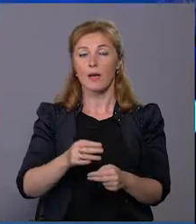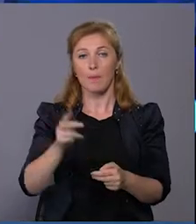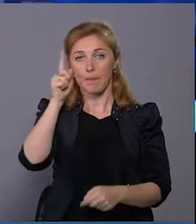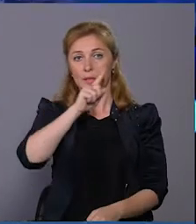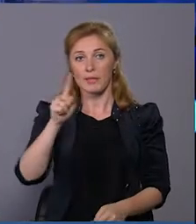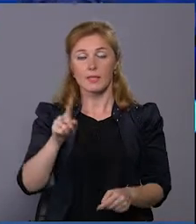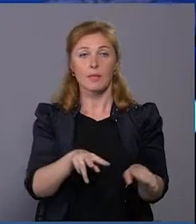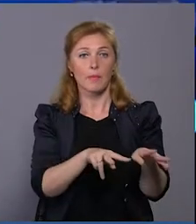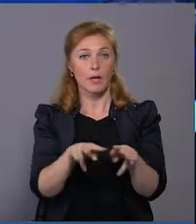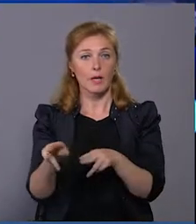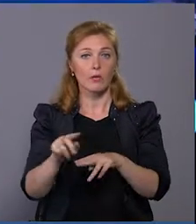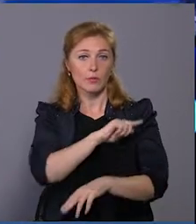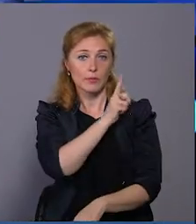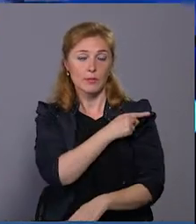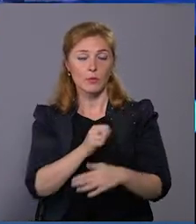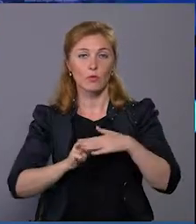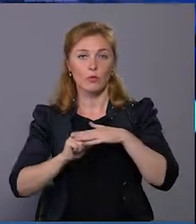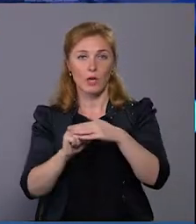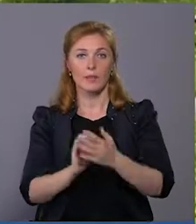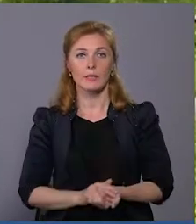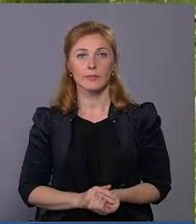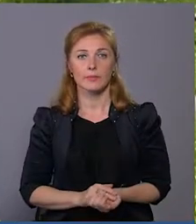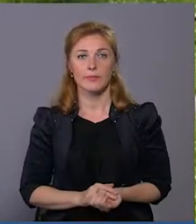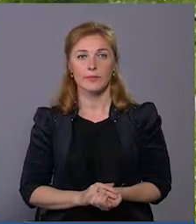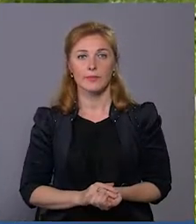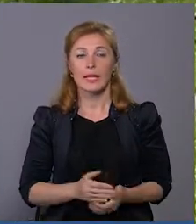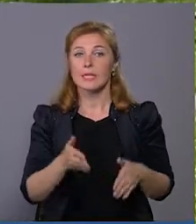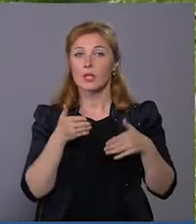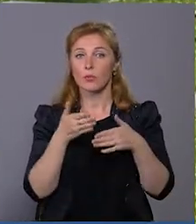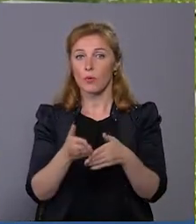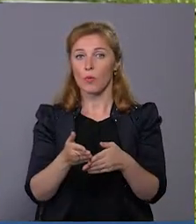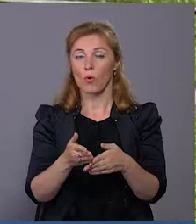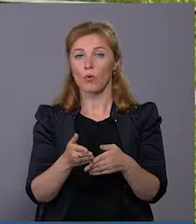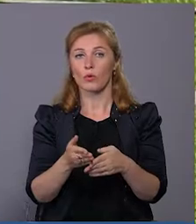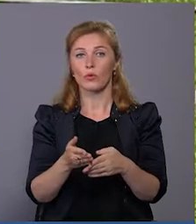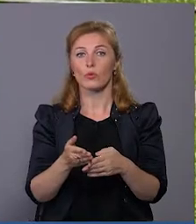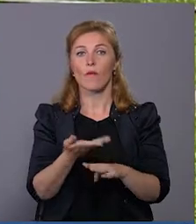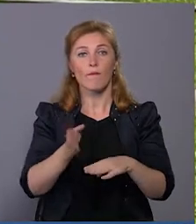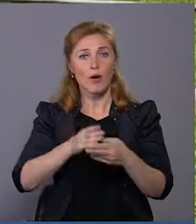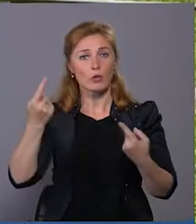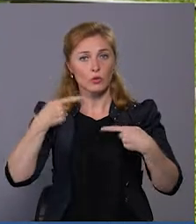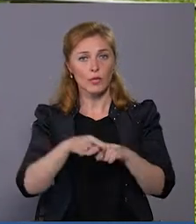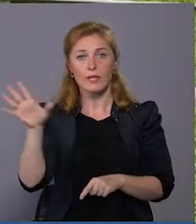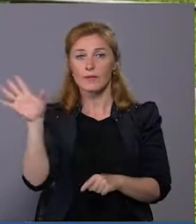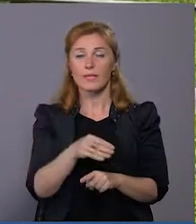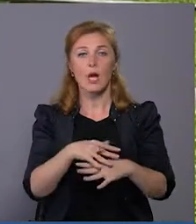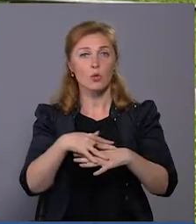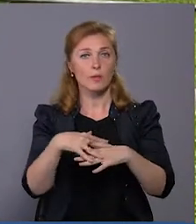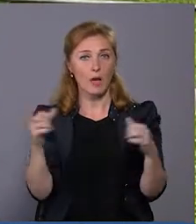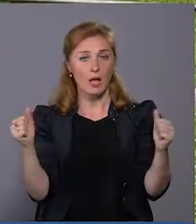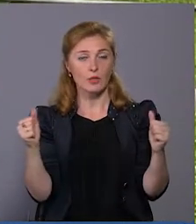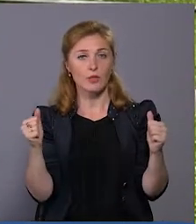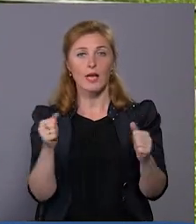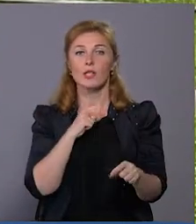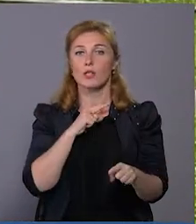підсилюватимуть і фундамент. За допомогою важкогабаритної техніки це все розібралося. Розібралося